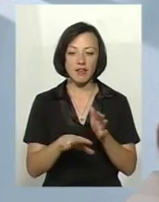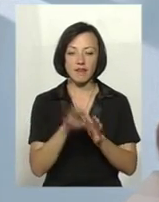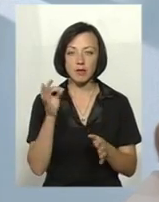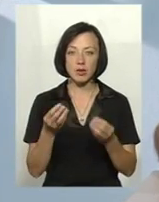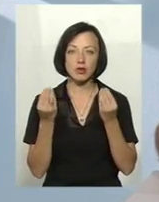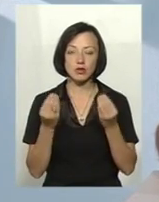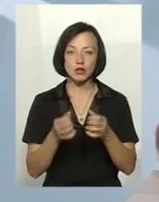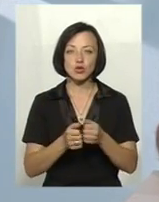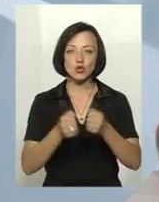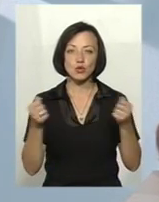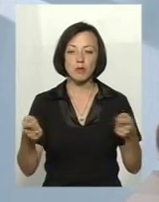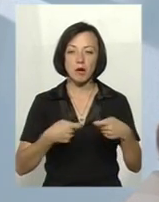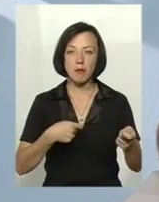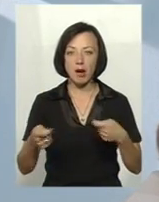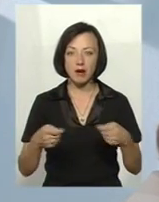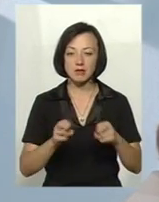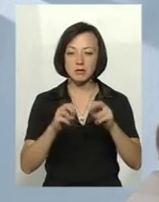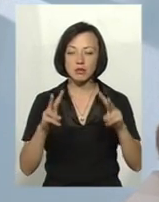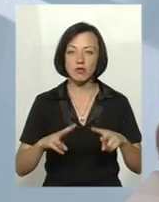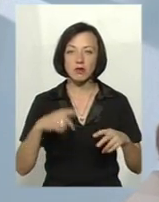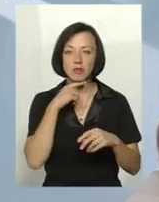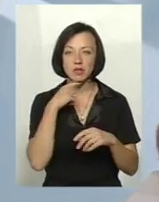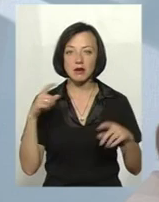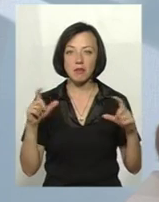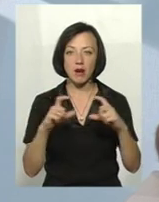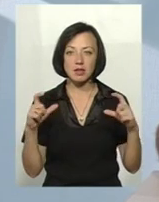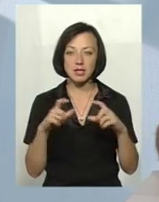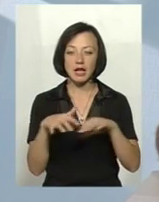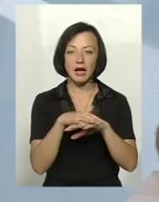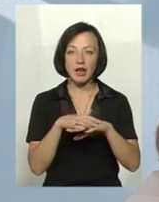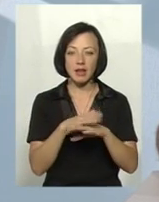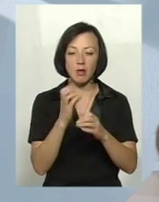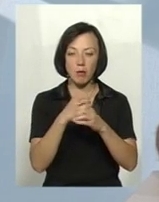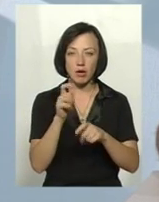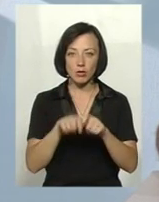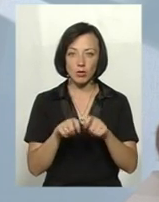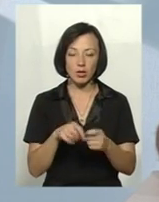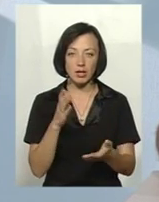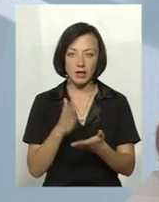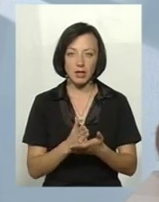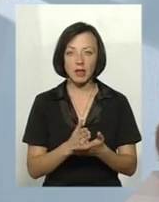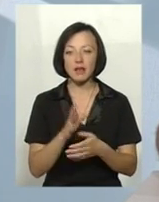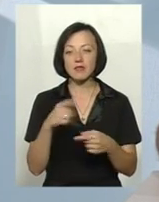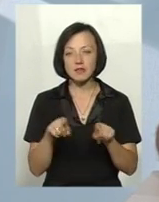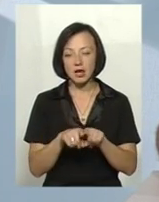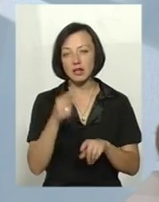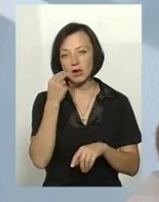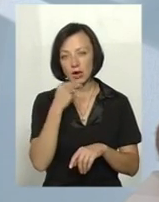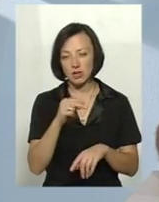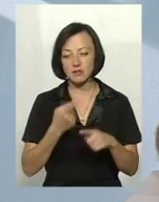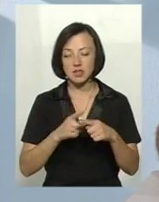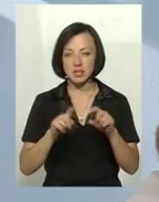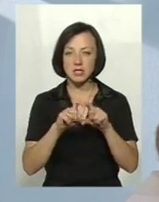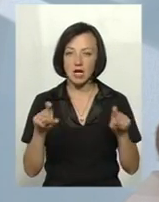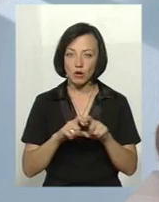супермаркетів, спеціалізованих м'ясних магазинів, ринки, на яких є лабораторії, відсанекспертизи. Все-таки краще в цих